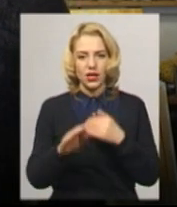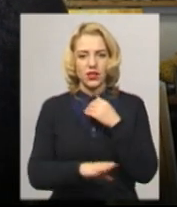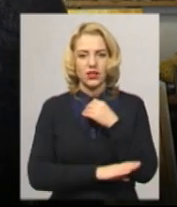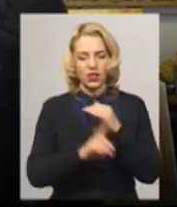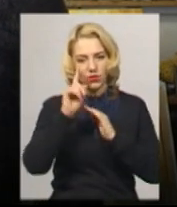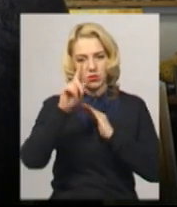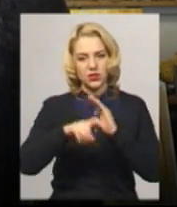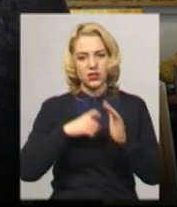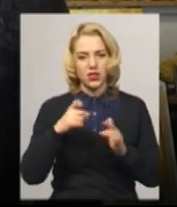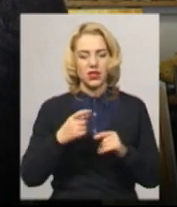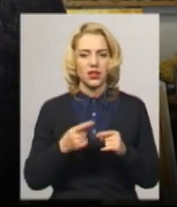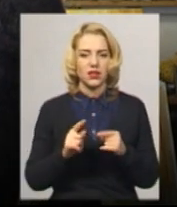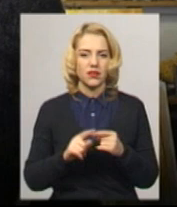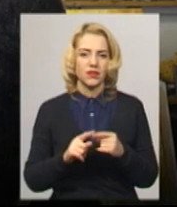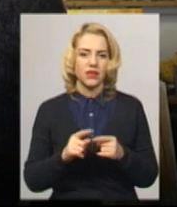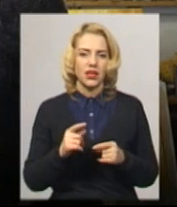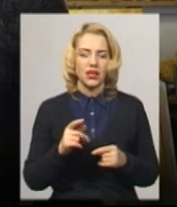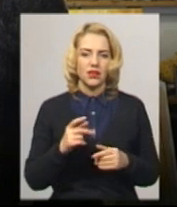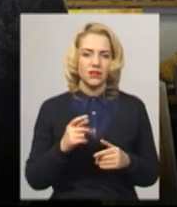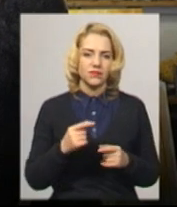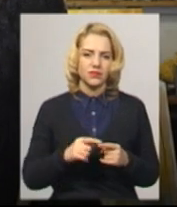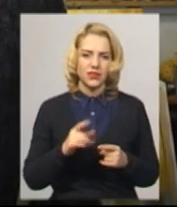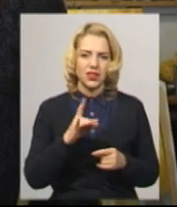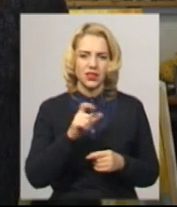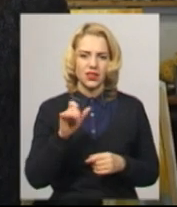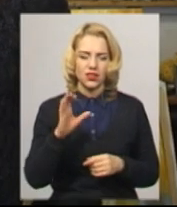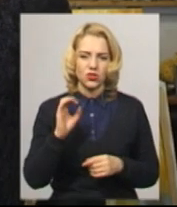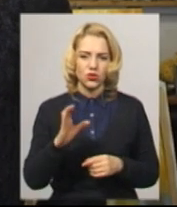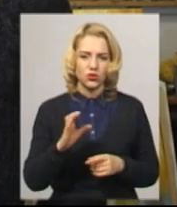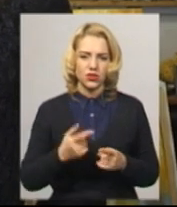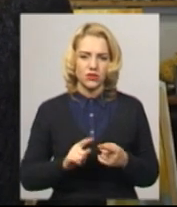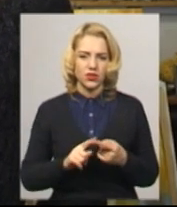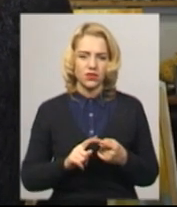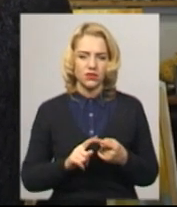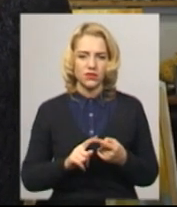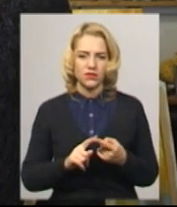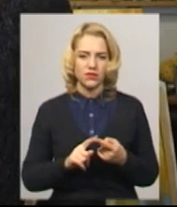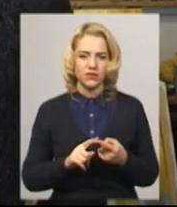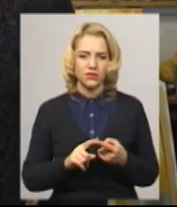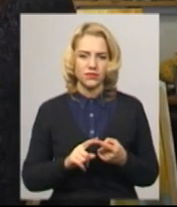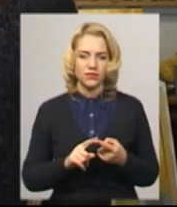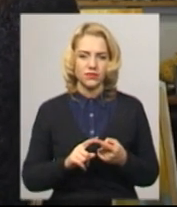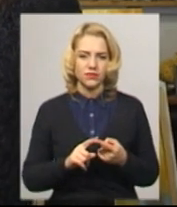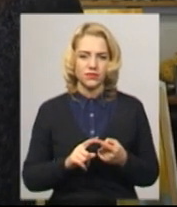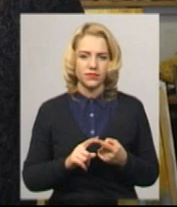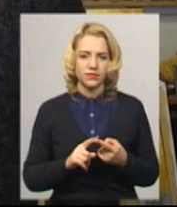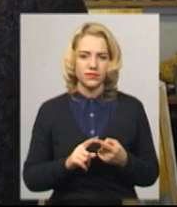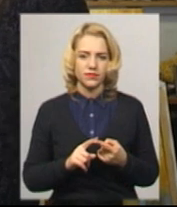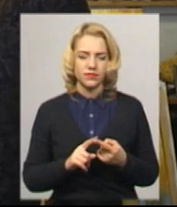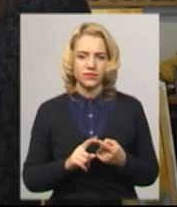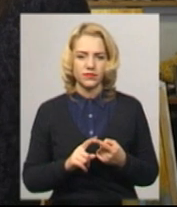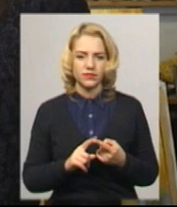дерево життя. от дерево життя, от Христос стає там деревом життя. І тут, в принципі, просто якраз на тому, скажімо,